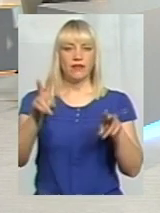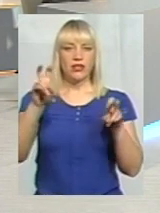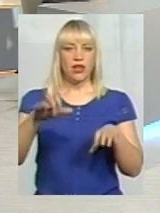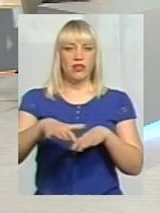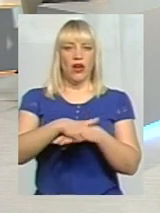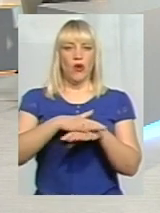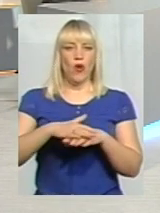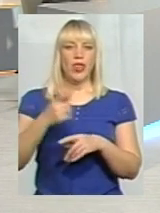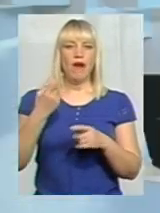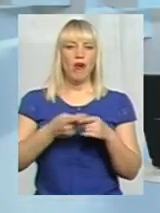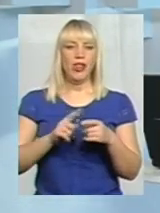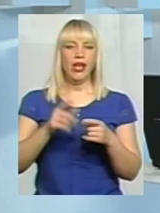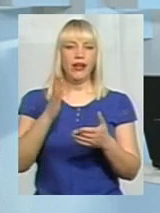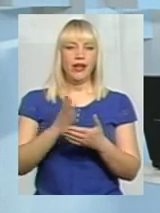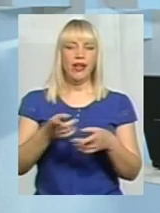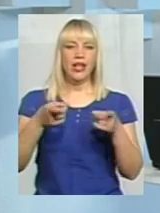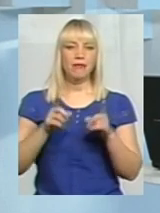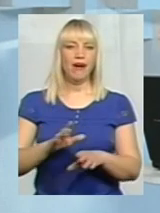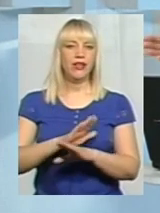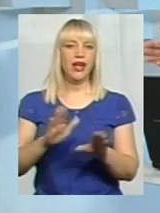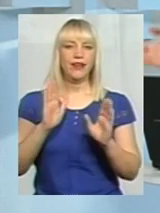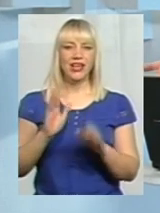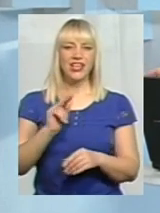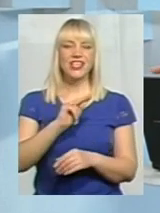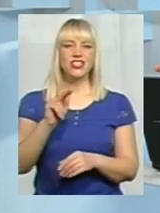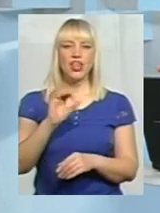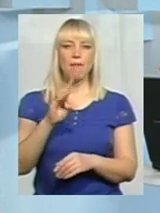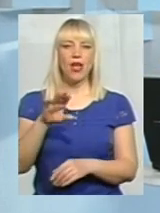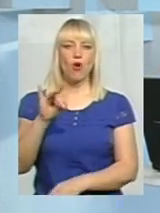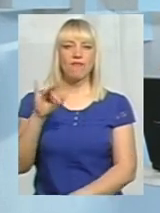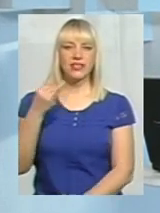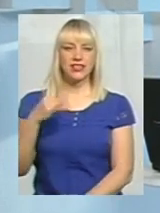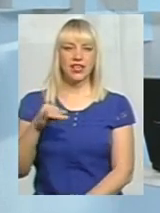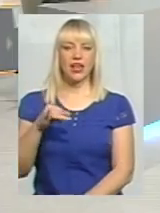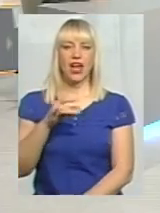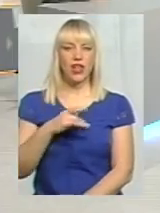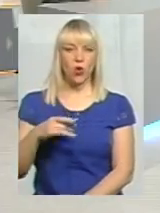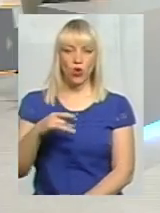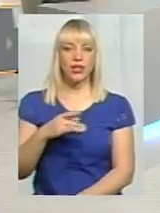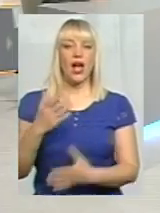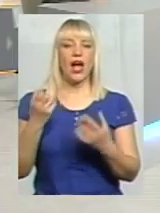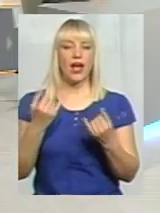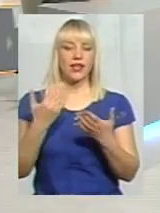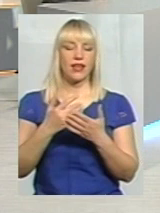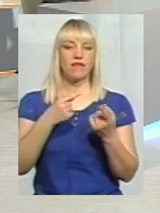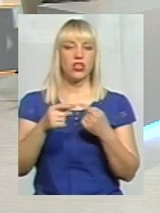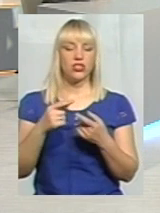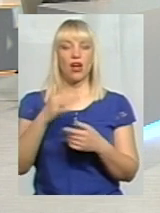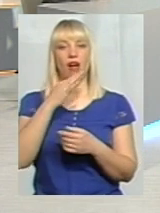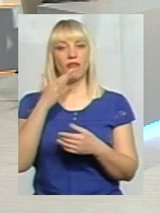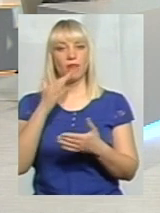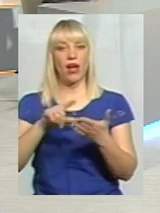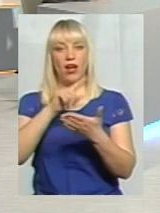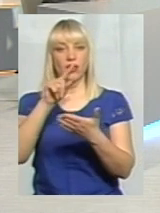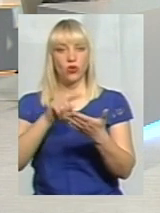вони ж насправді є не тільки в Чемеревецькому районі, а в багатьох взагалі районах є народні заклади. Звання